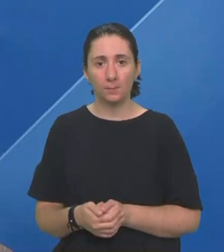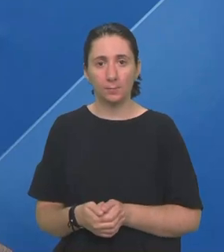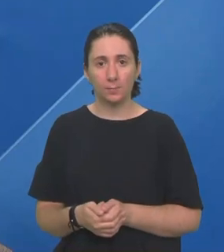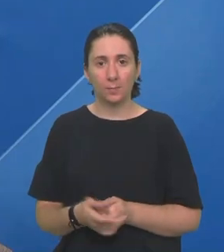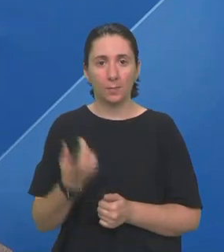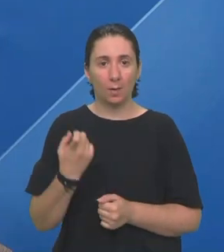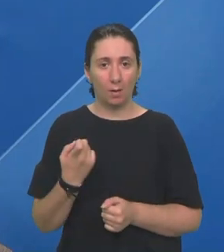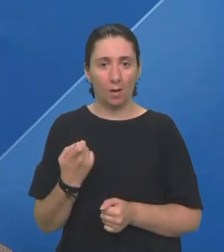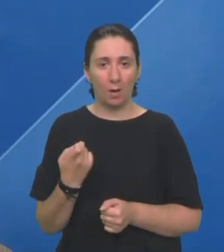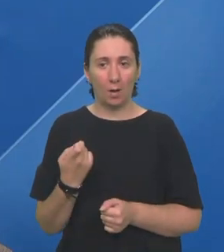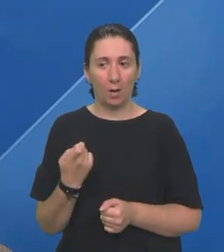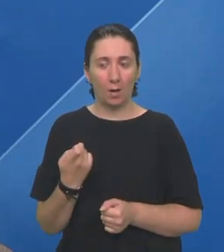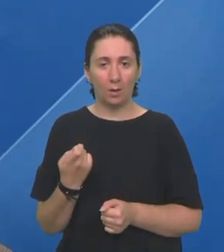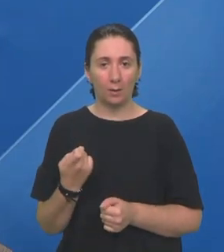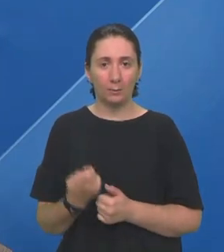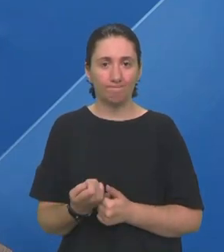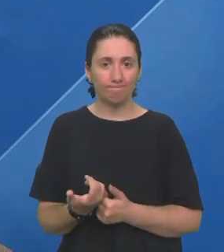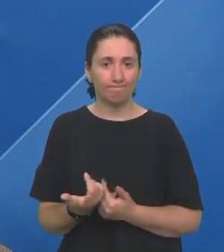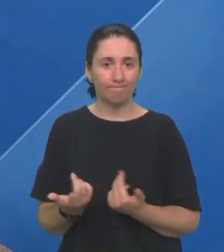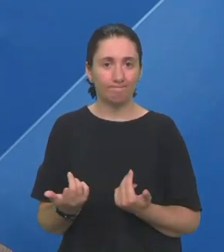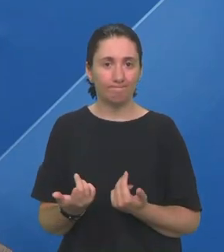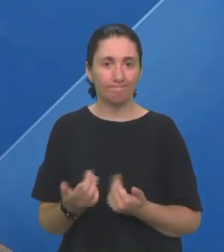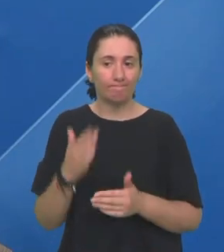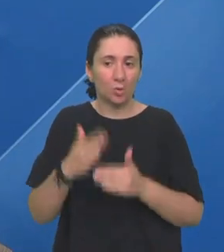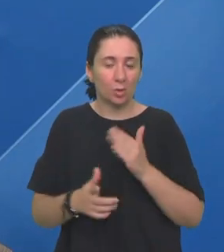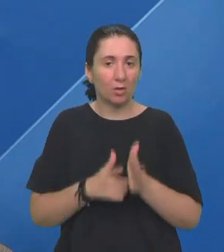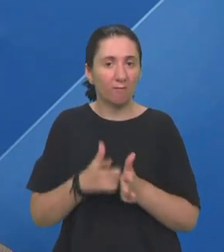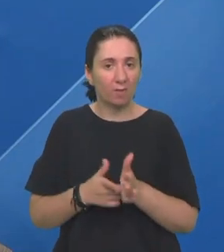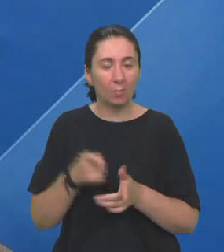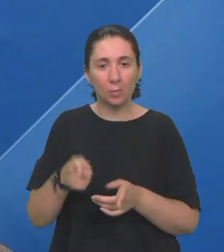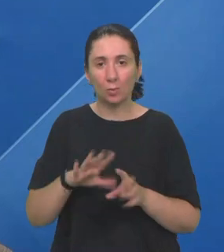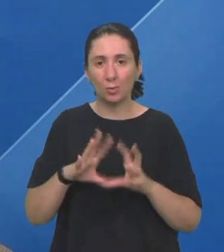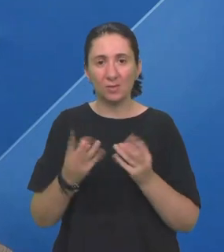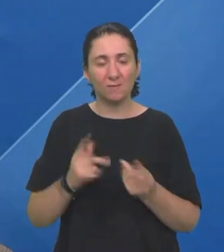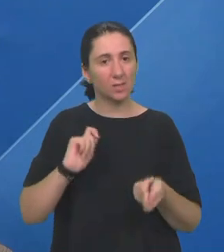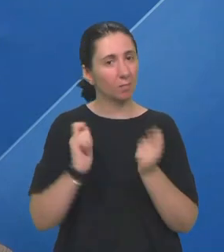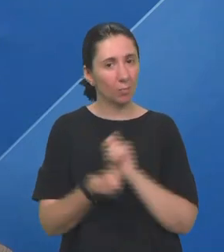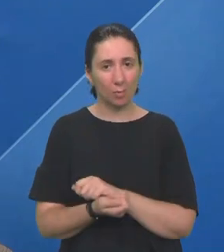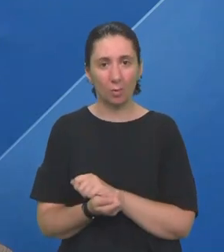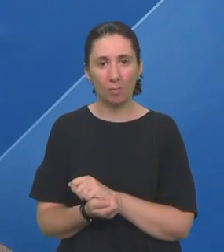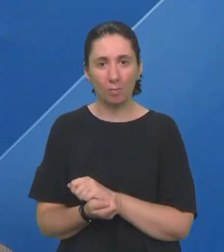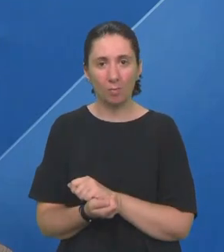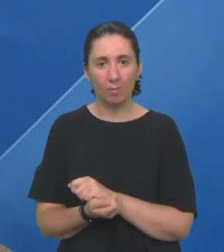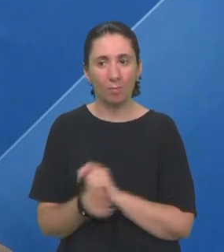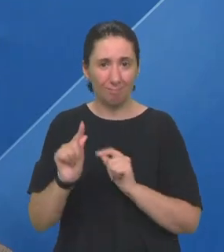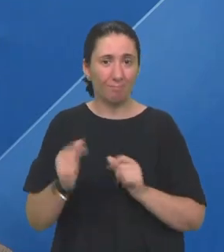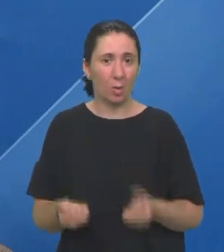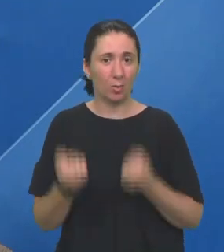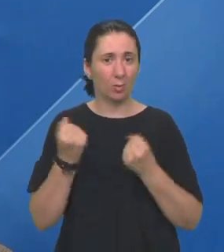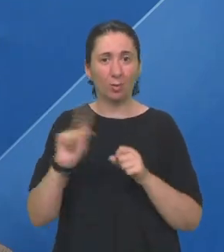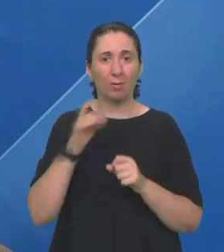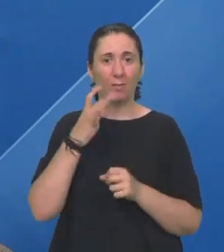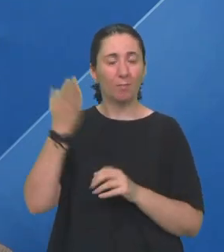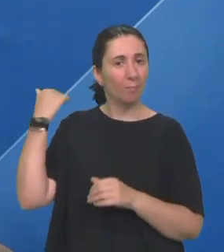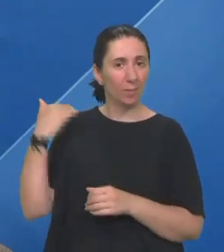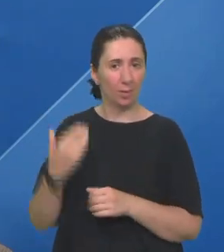Ali U zadnje vrijeme se to sve promijenilo i malo teže Nije više